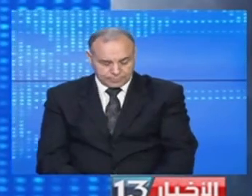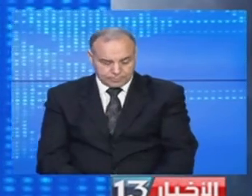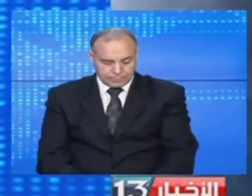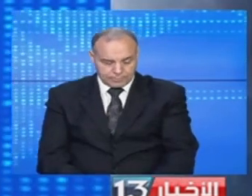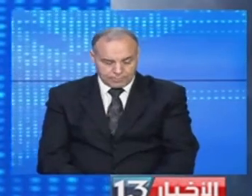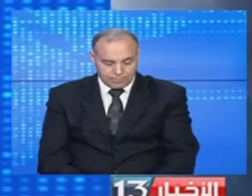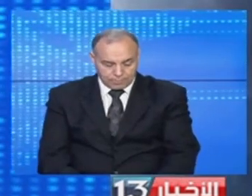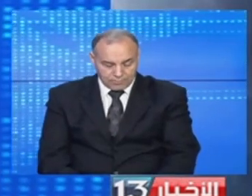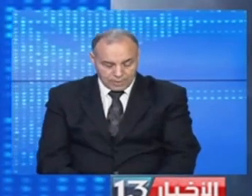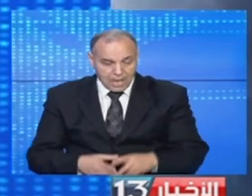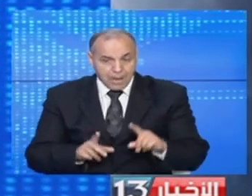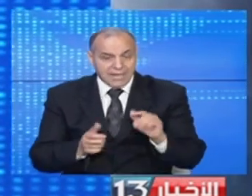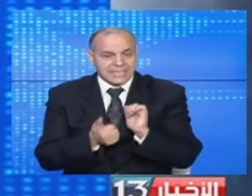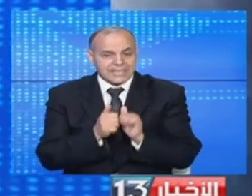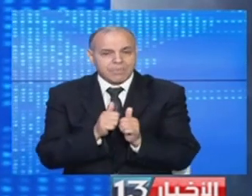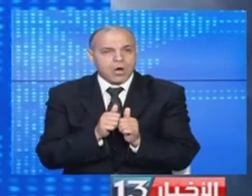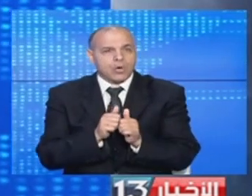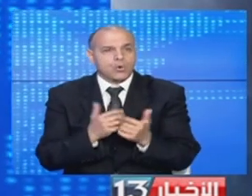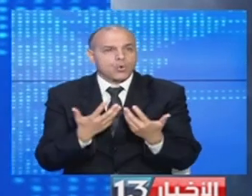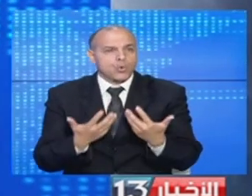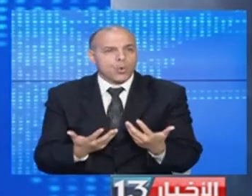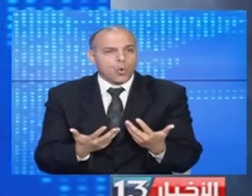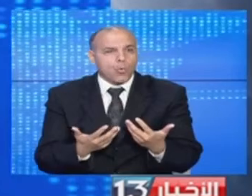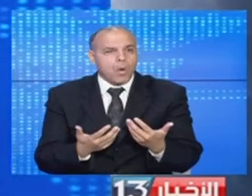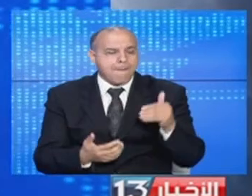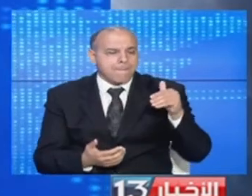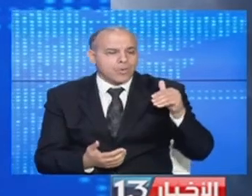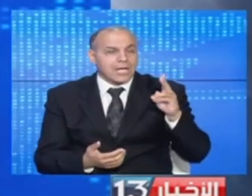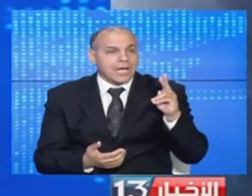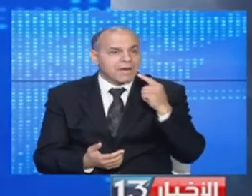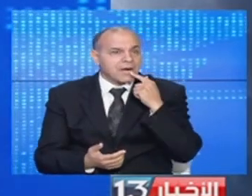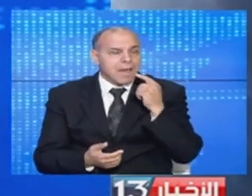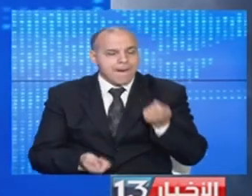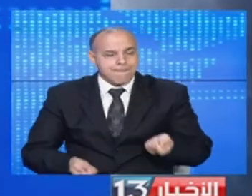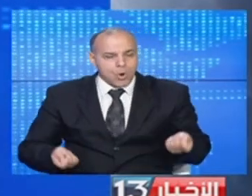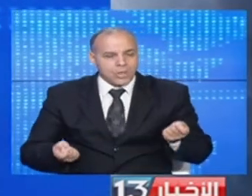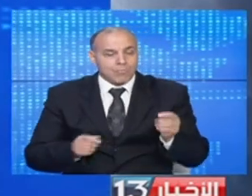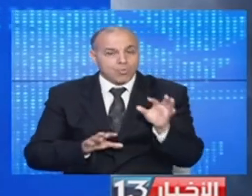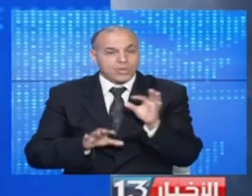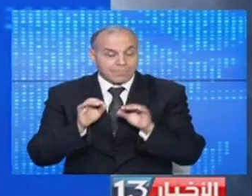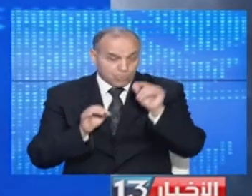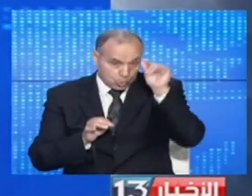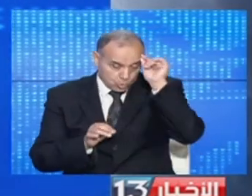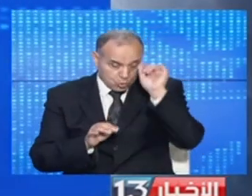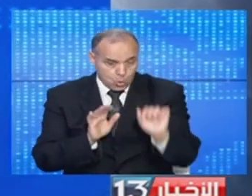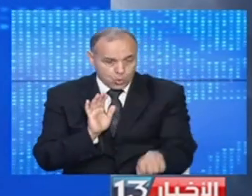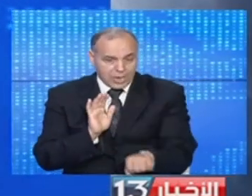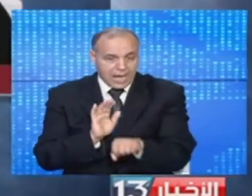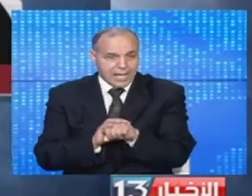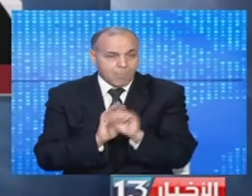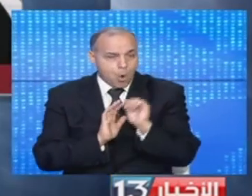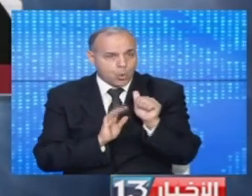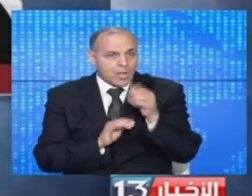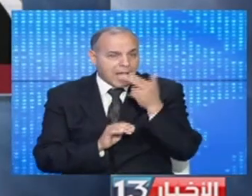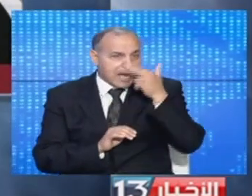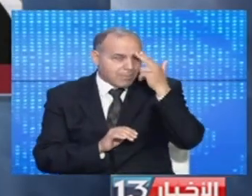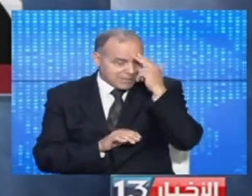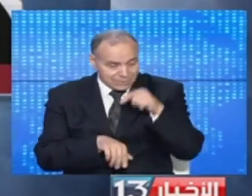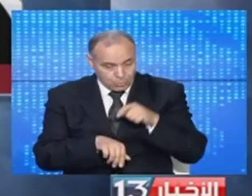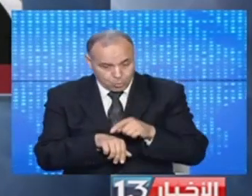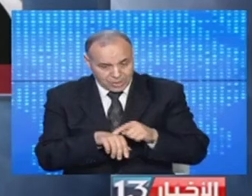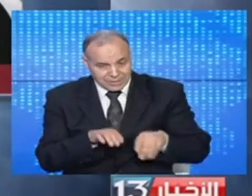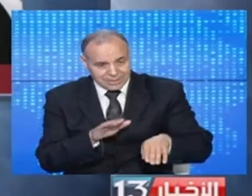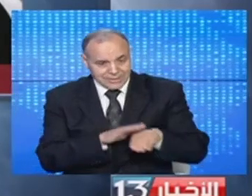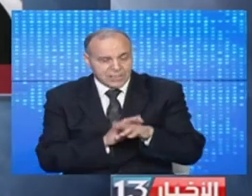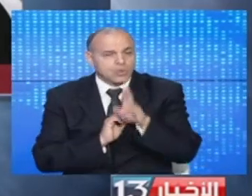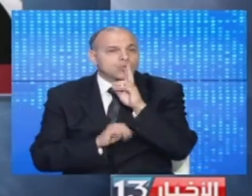في أخبار رياضة يعقد منظر الكبير مدرب المنتخب الوطني لكرة القدم هدان الخميس وانطلاقا